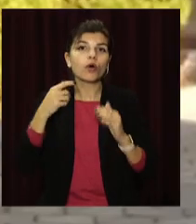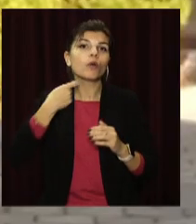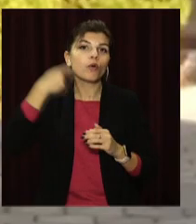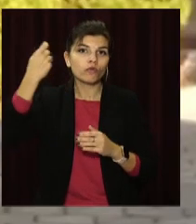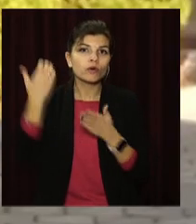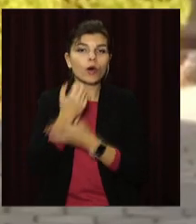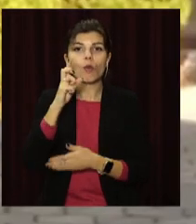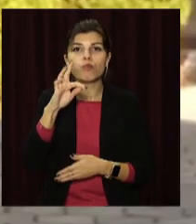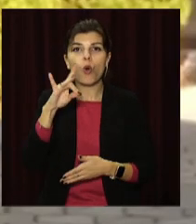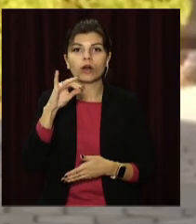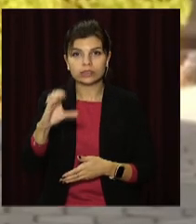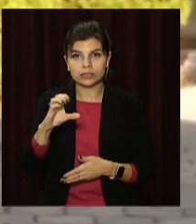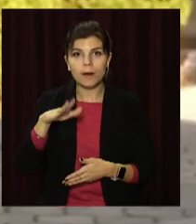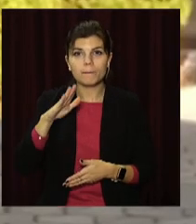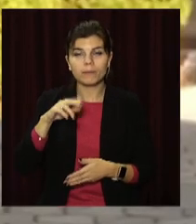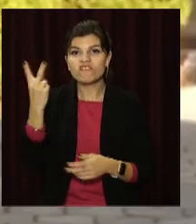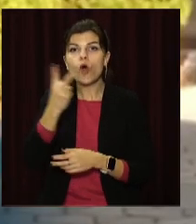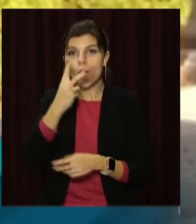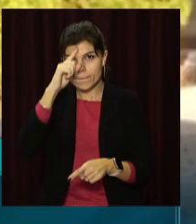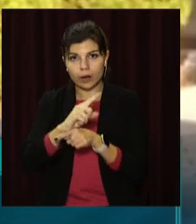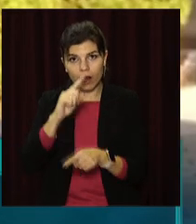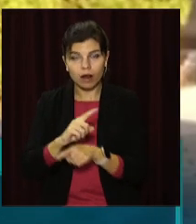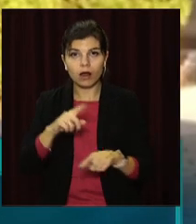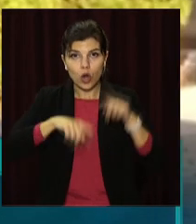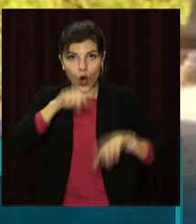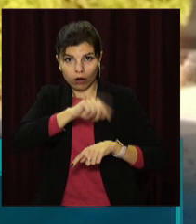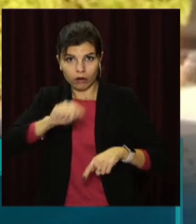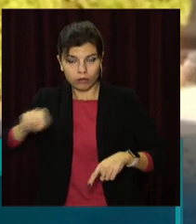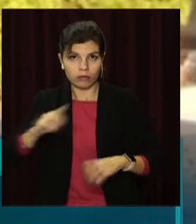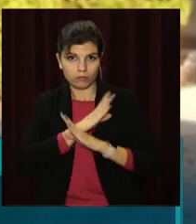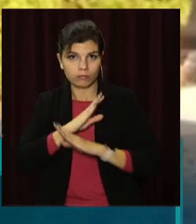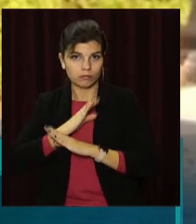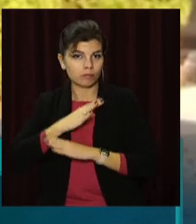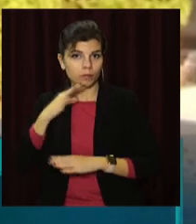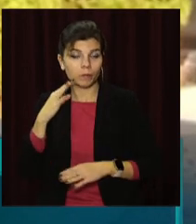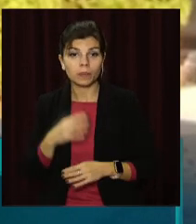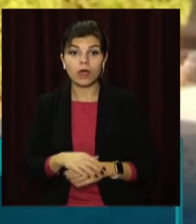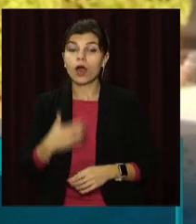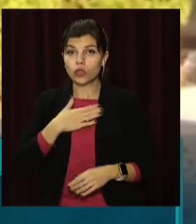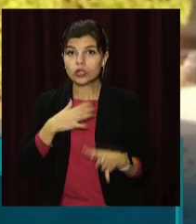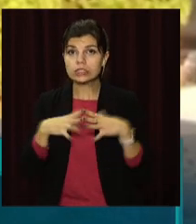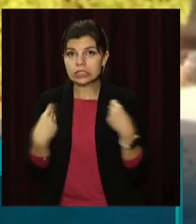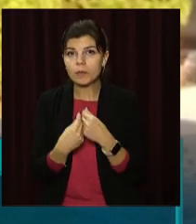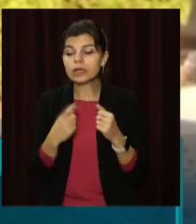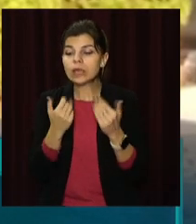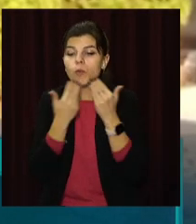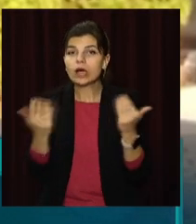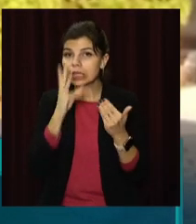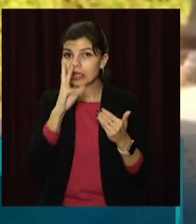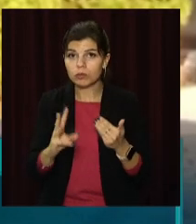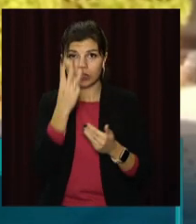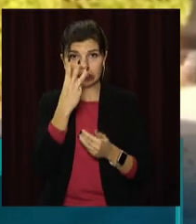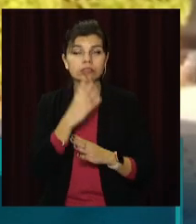Наші сім'ї за останні три місяці три смерті. Все молоді мужчині от 44 до 50